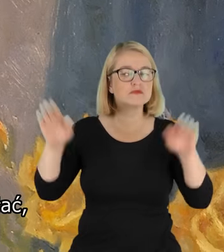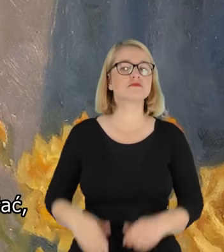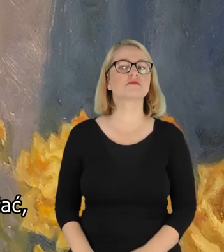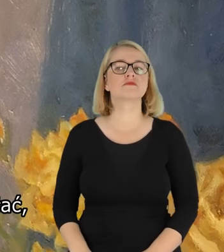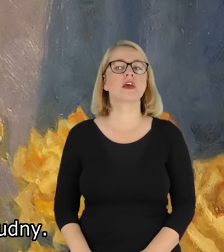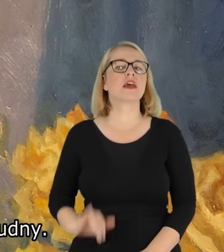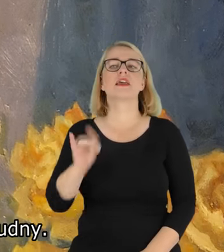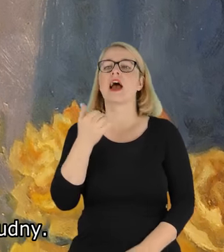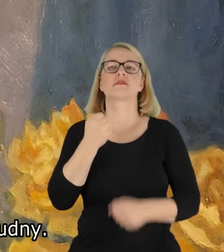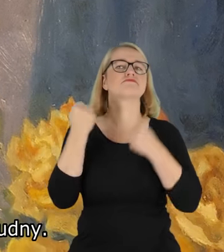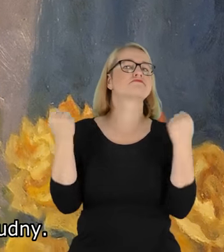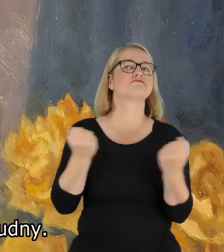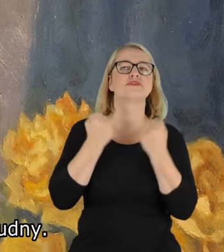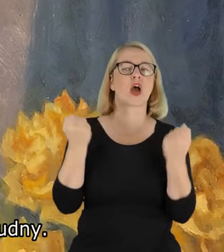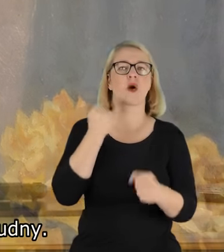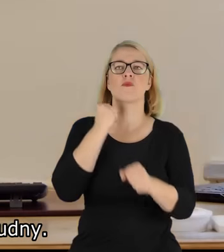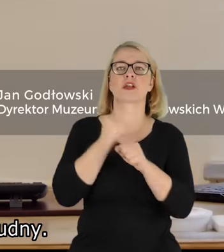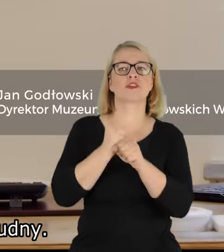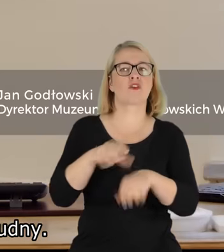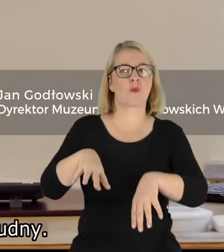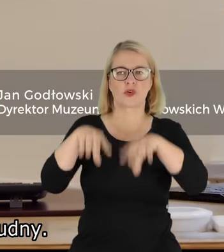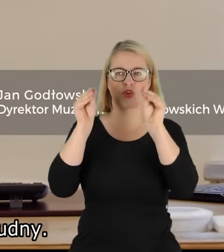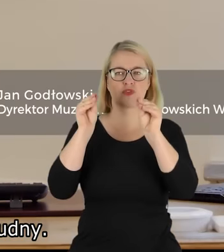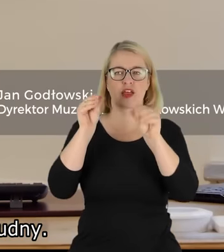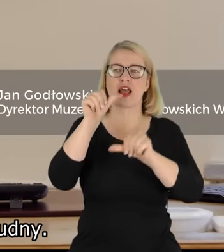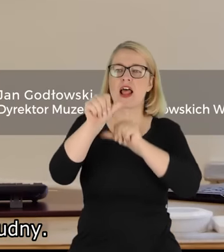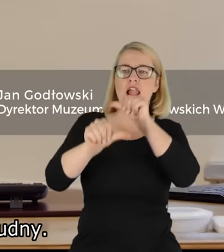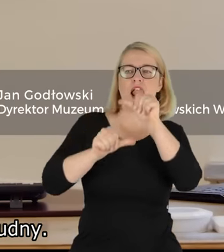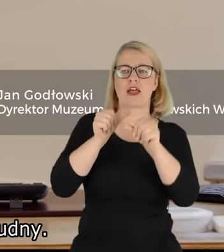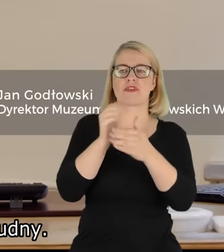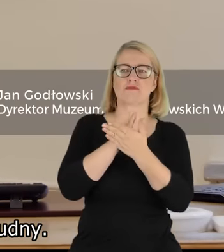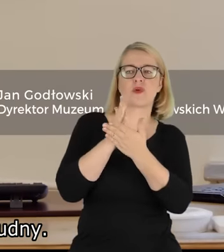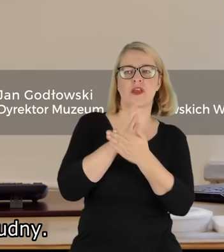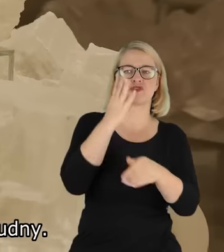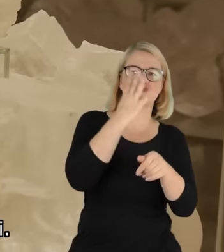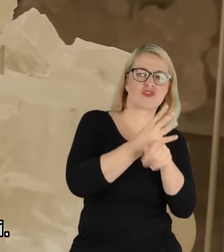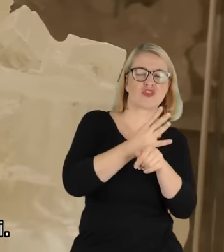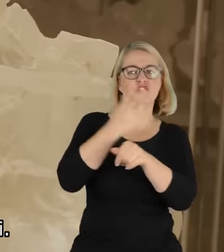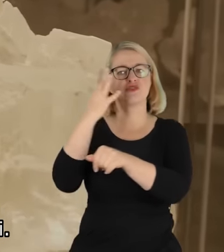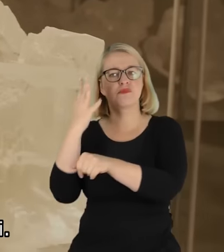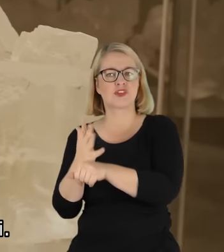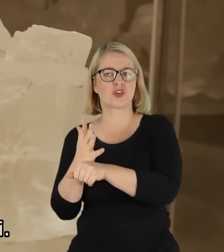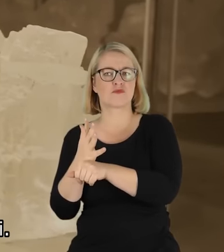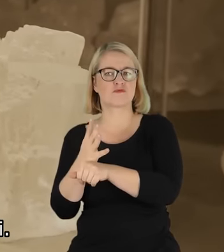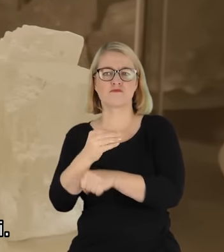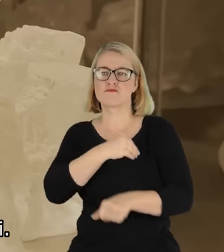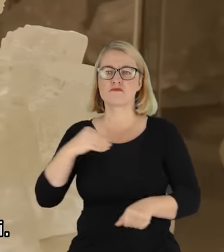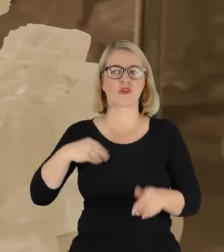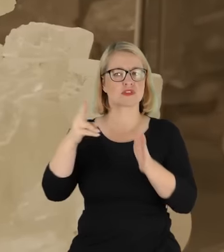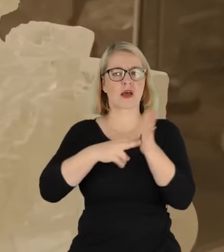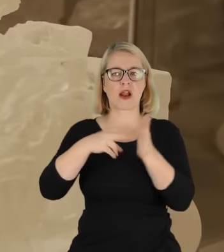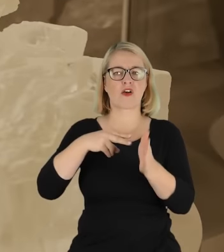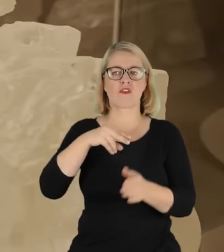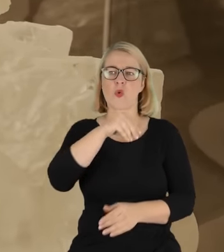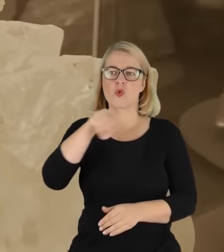początku? Ten przełom lat 40-tych i 50-tych był bardzo trudny. W Polsce na przykład brakowało soli, zarówno tej